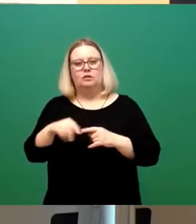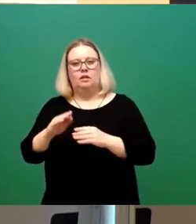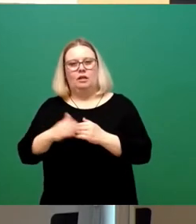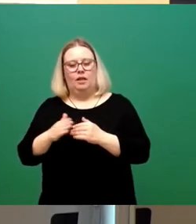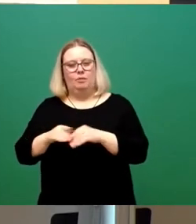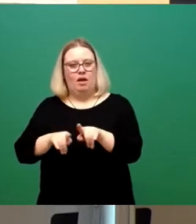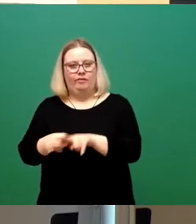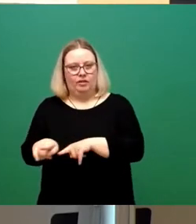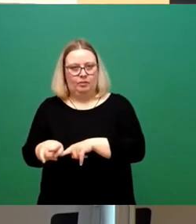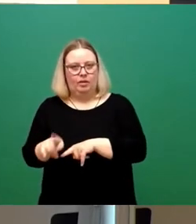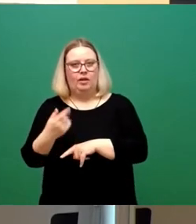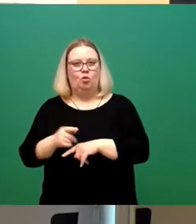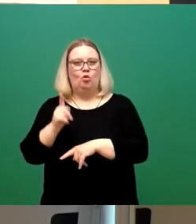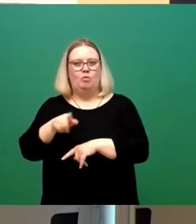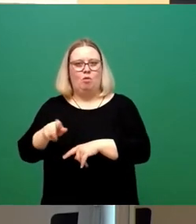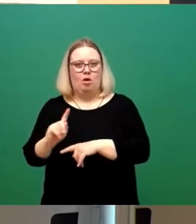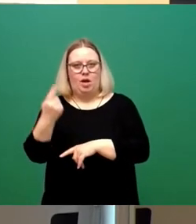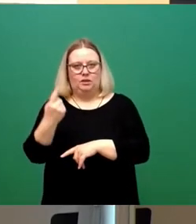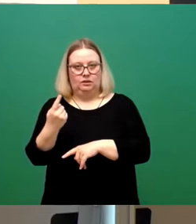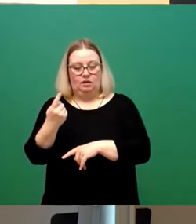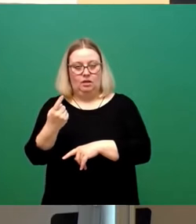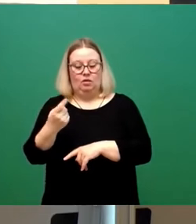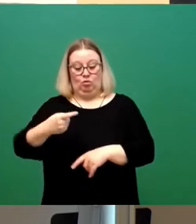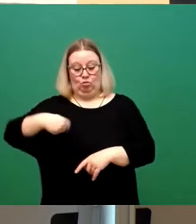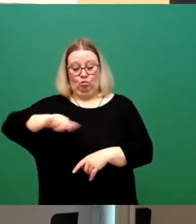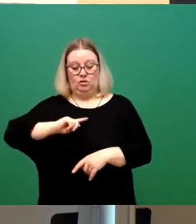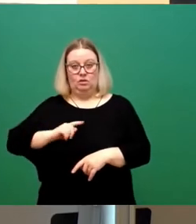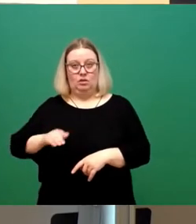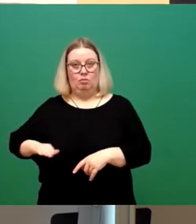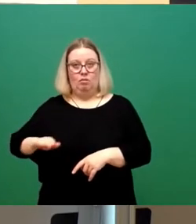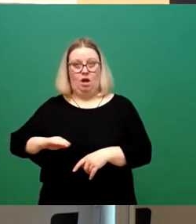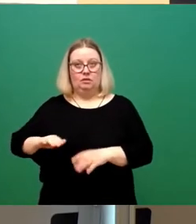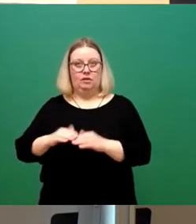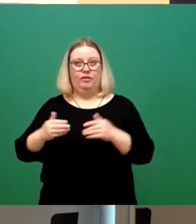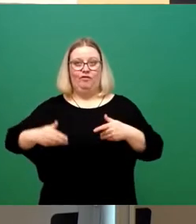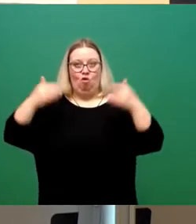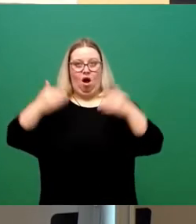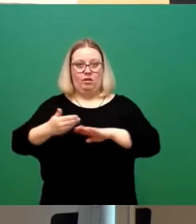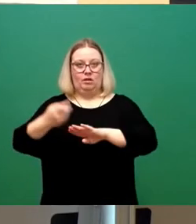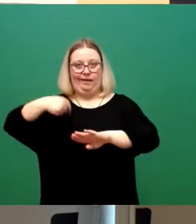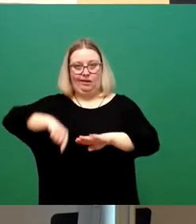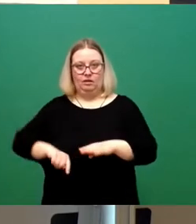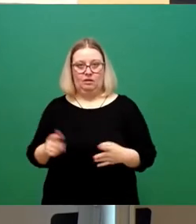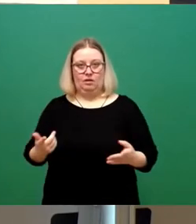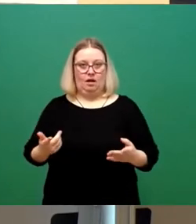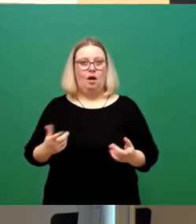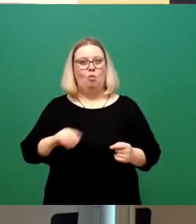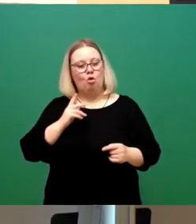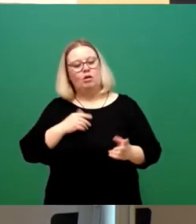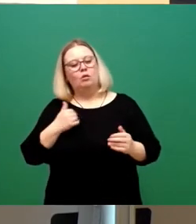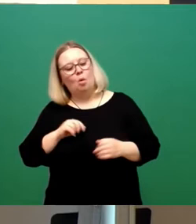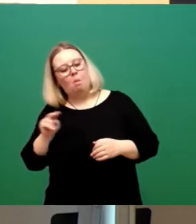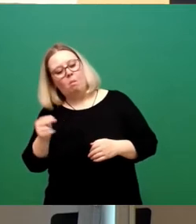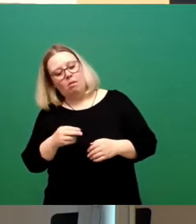und der Oberbürgermeister. Oberbürgermeister, uns wurde ein Platz hinter dem Vorhang zugewiesen, mit leidlich gutem Blick auf die Bühne.